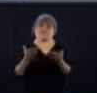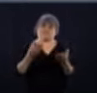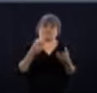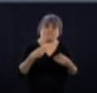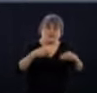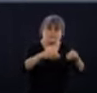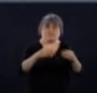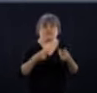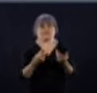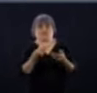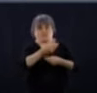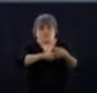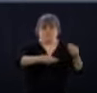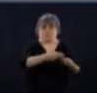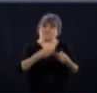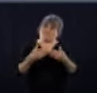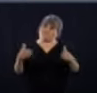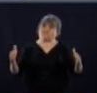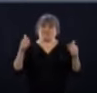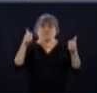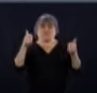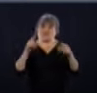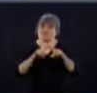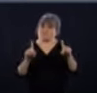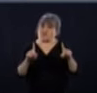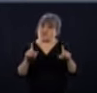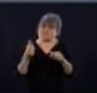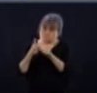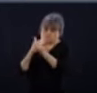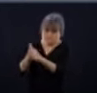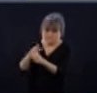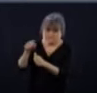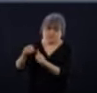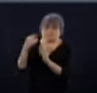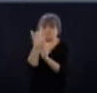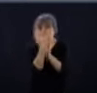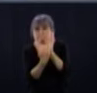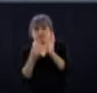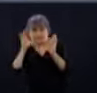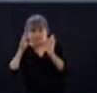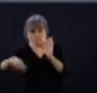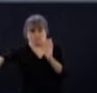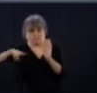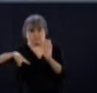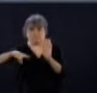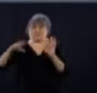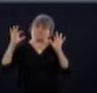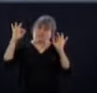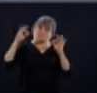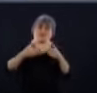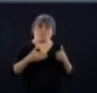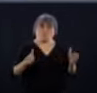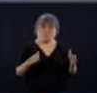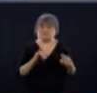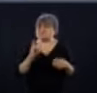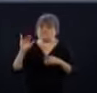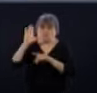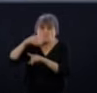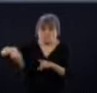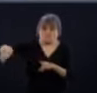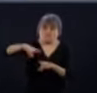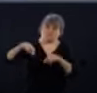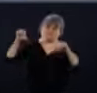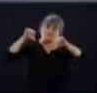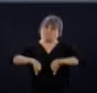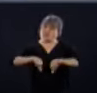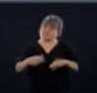publique. Donc, il faut maintenir la distanciation, il faut maintenir les interdictions qui sont actuellement en place en termes de santé publique.